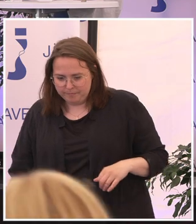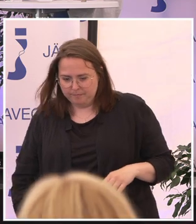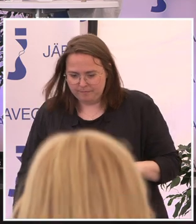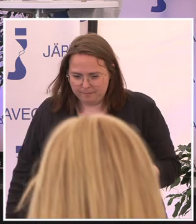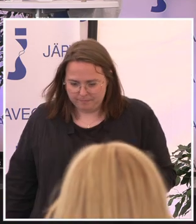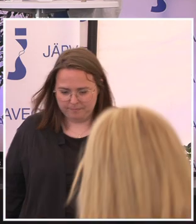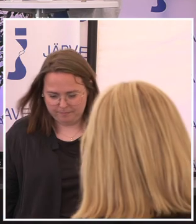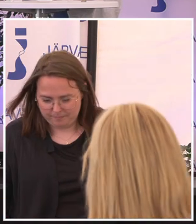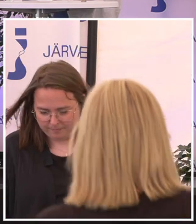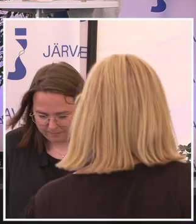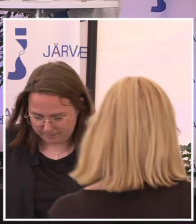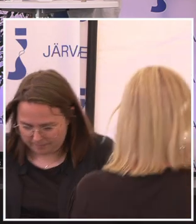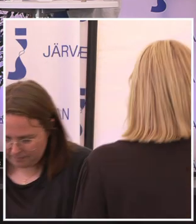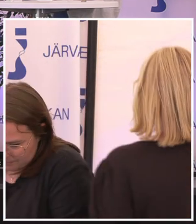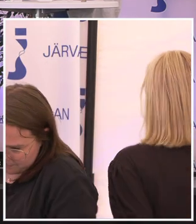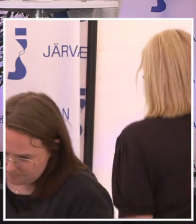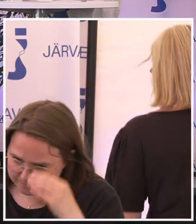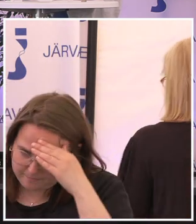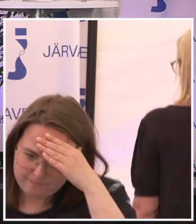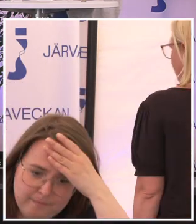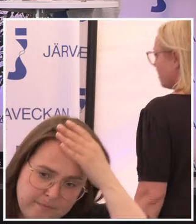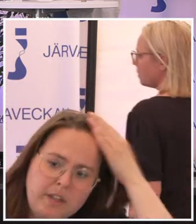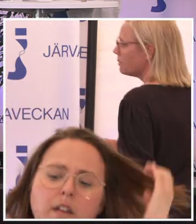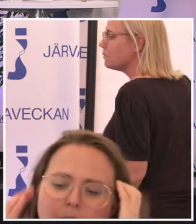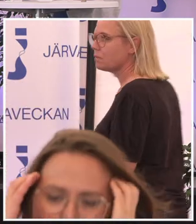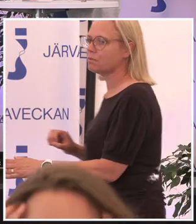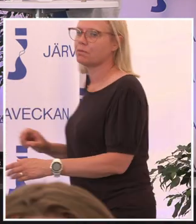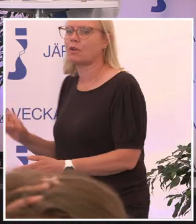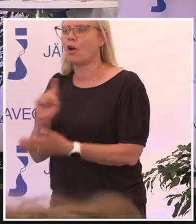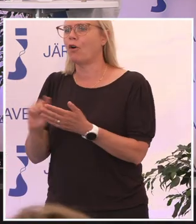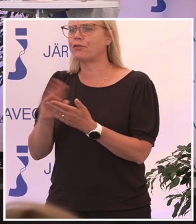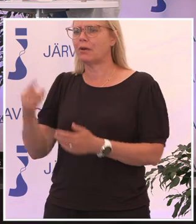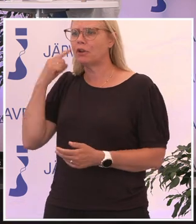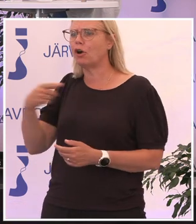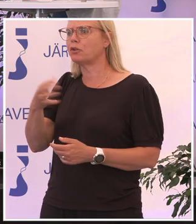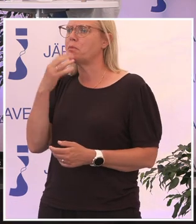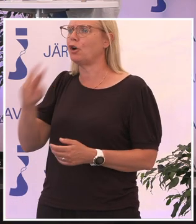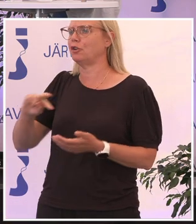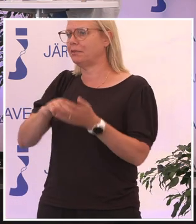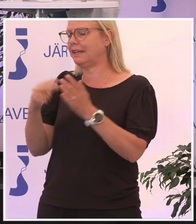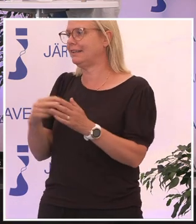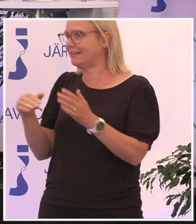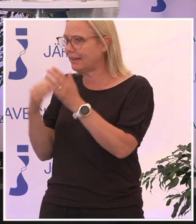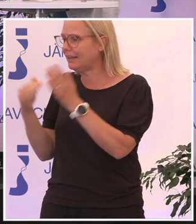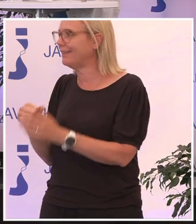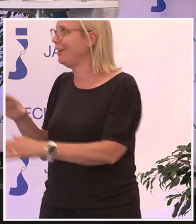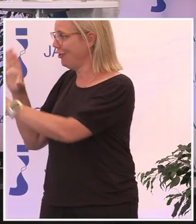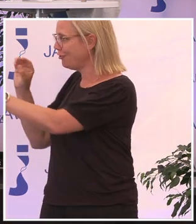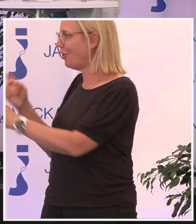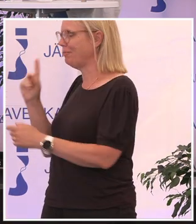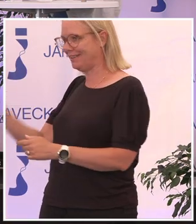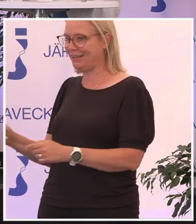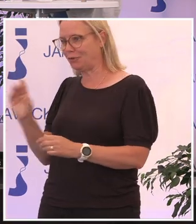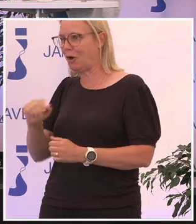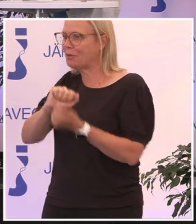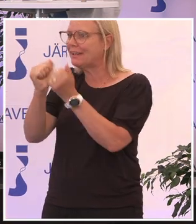frågorna, så pratar man väldigt ofta om tekniska hinder. Ja. Varför? Det är en sådan där utväg som en politiker till exempel kan ta